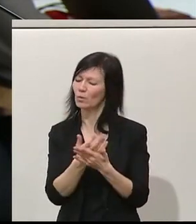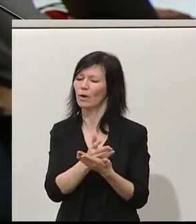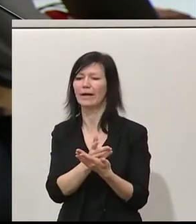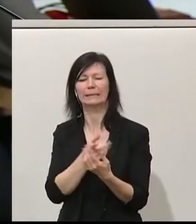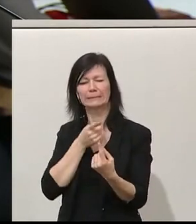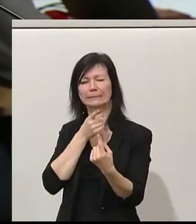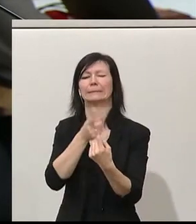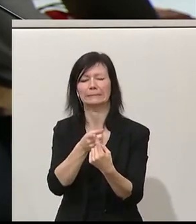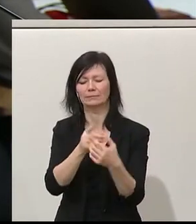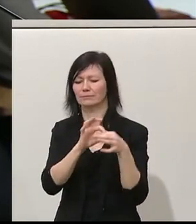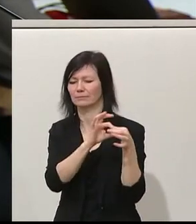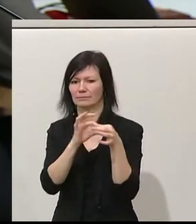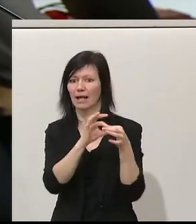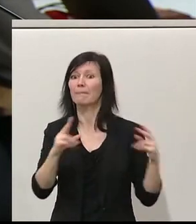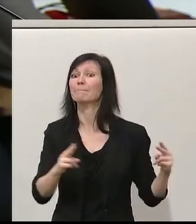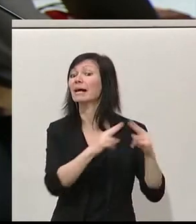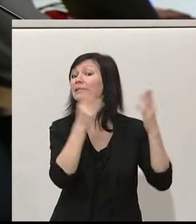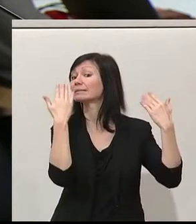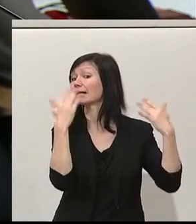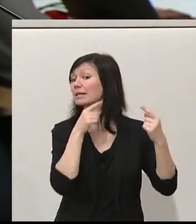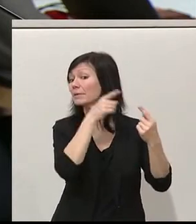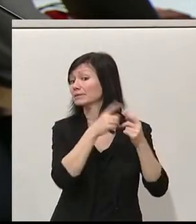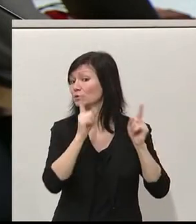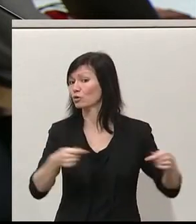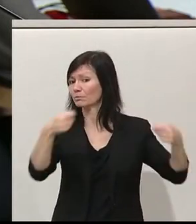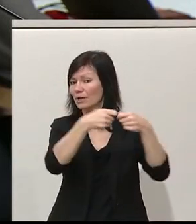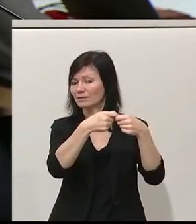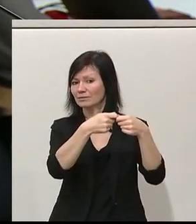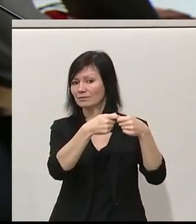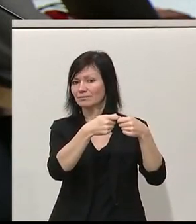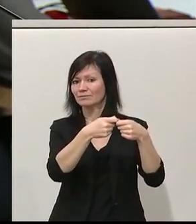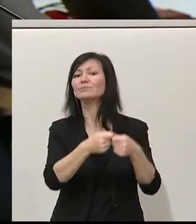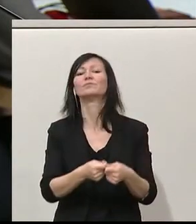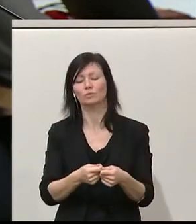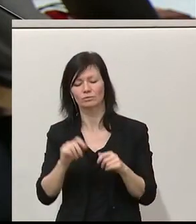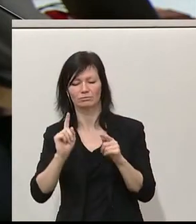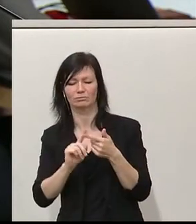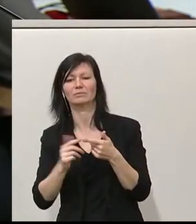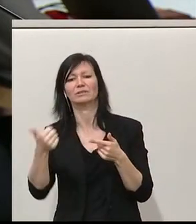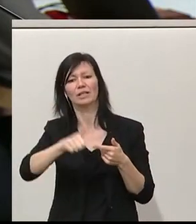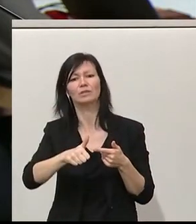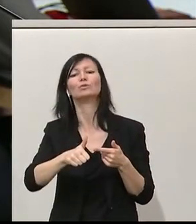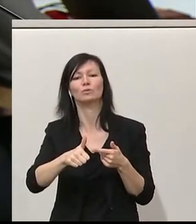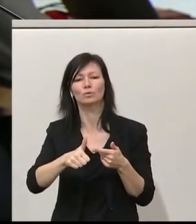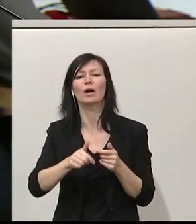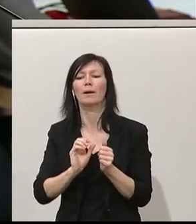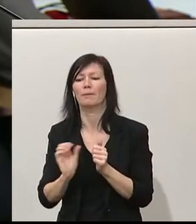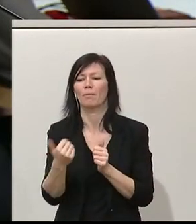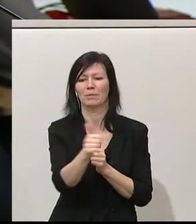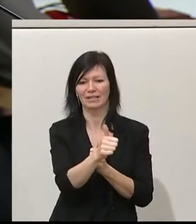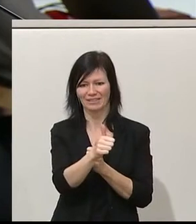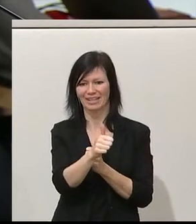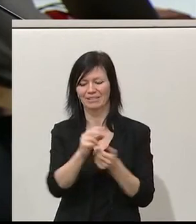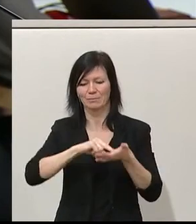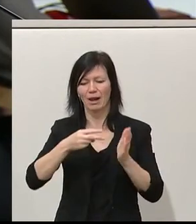auf die Erreichung der Pariser Klimaziele, komplettiert mit einem Masterplan Güterverkehr, weil tatsächlich ist das eine große Herausforderung, vor der wir